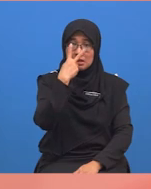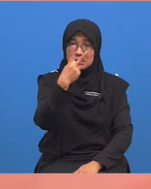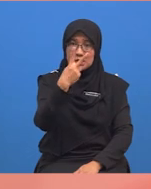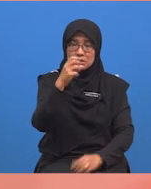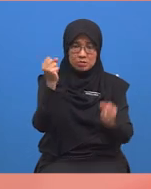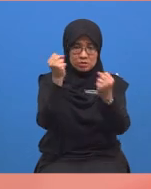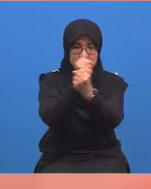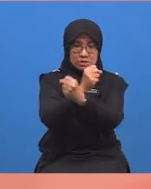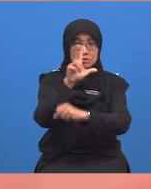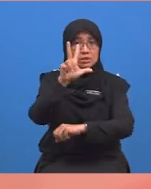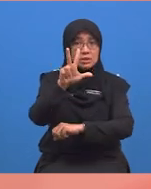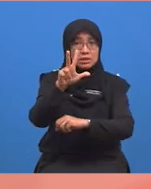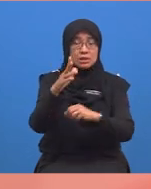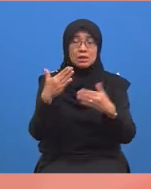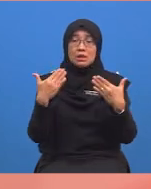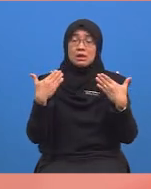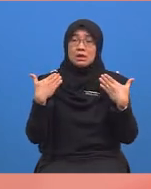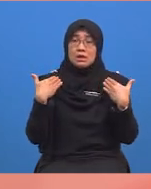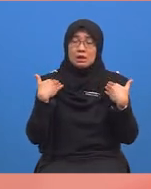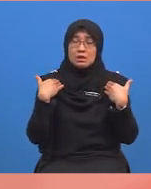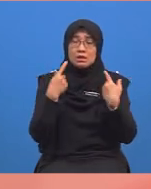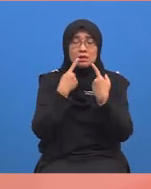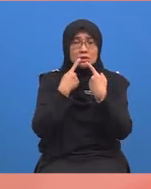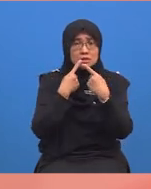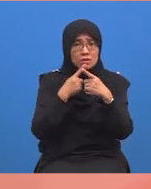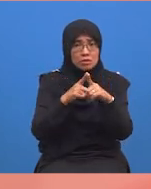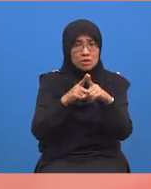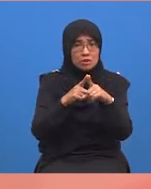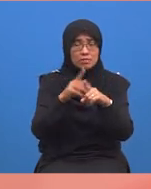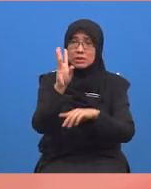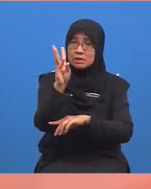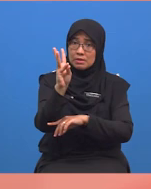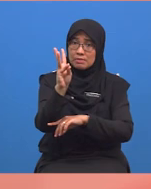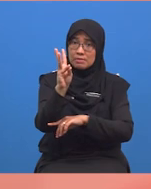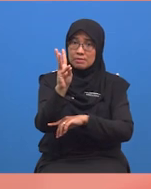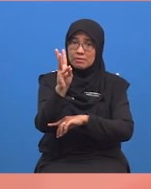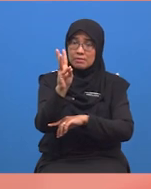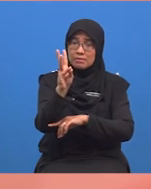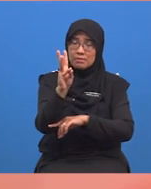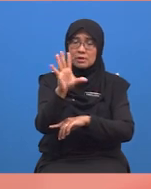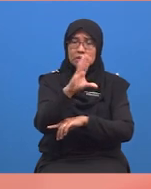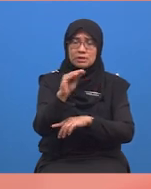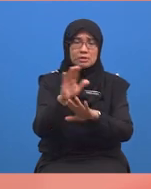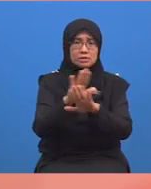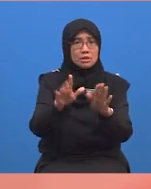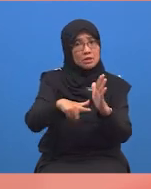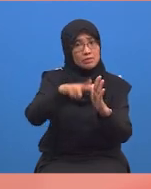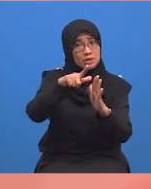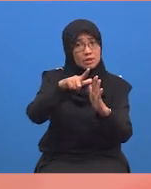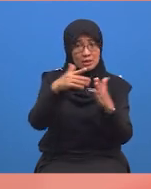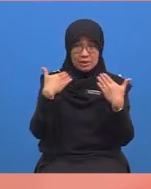sifir tiga. Adakah antara jawapannya mempunyai nilai enam dan tidak lebih daripadanya?